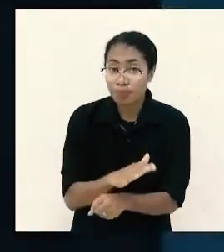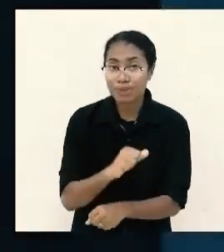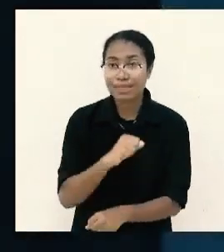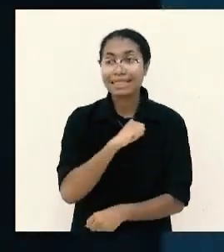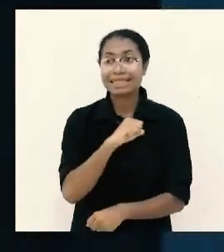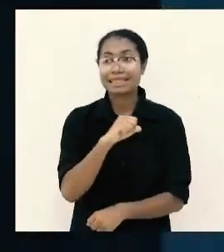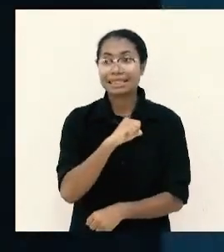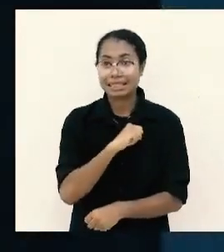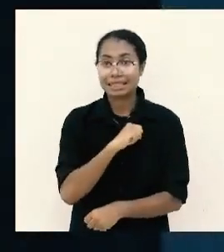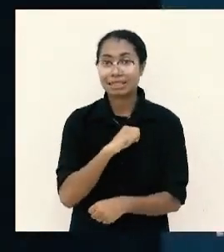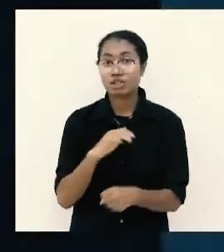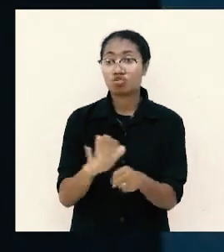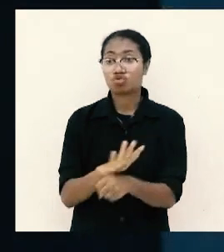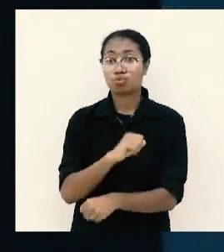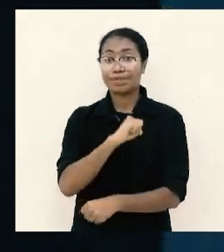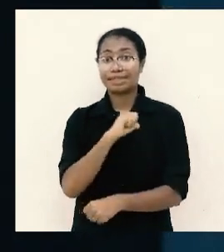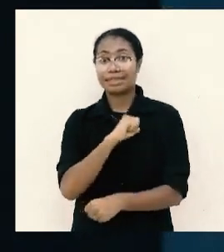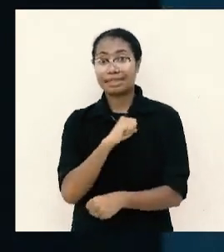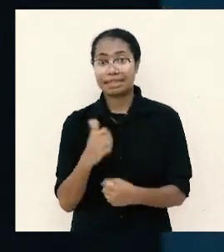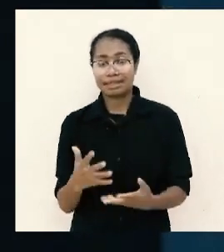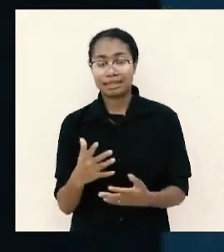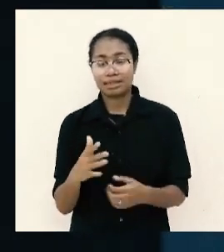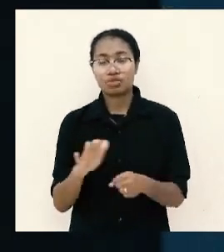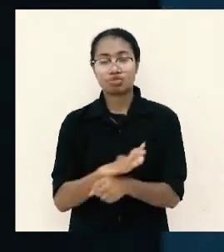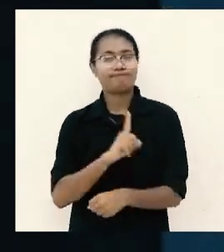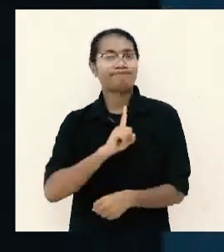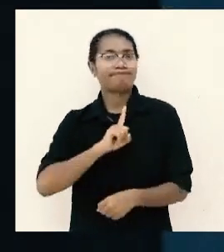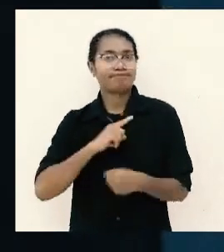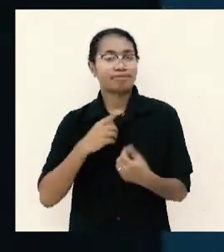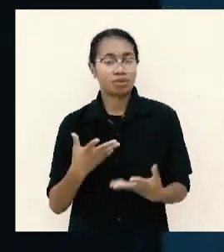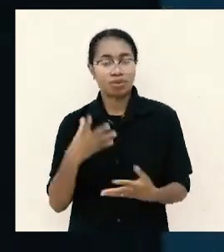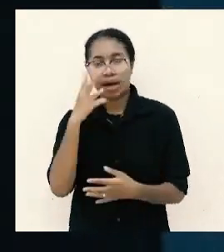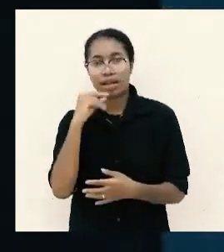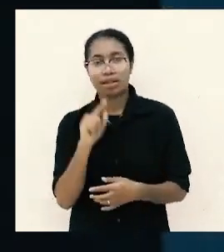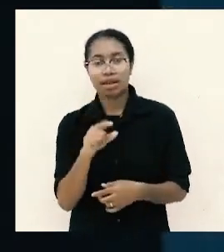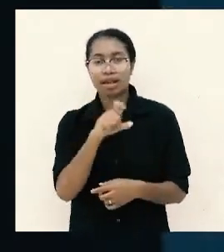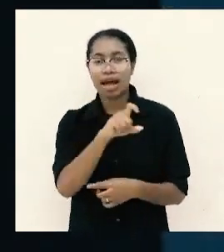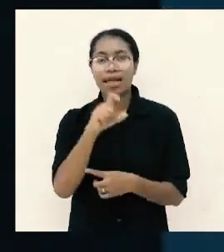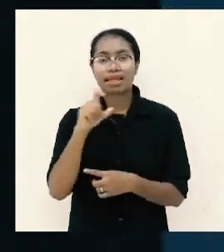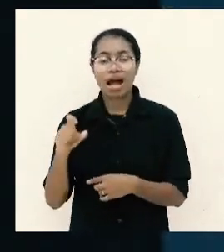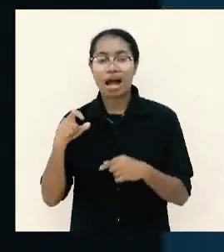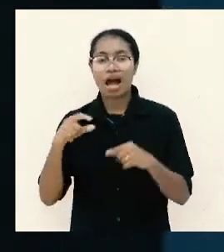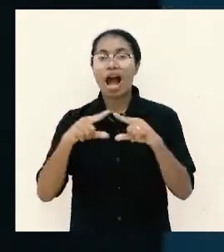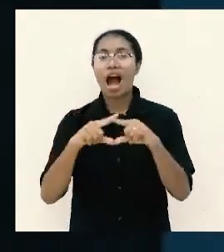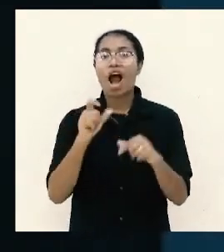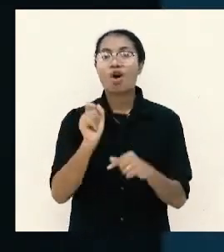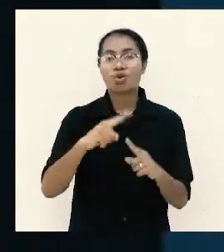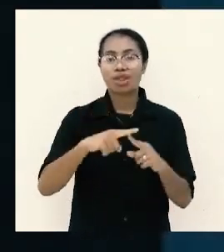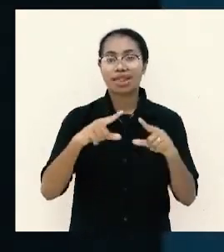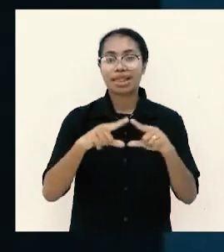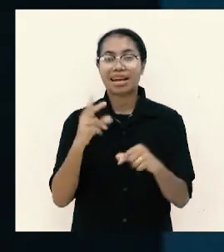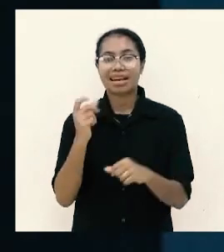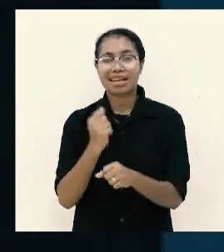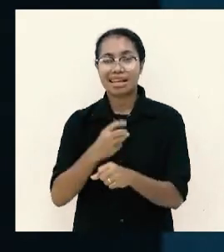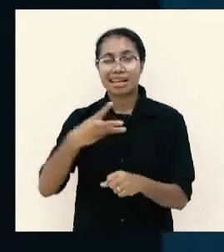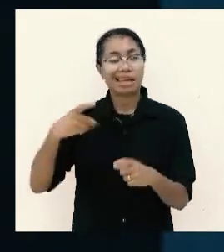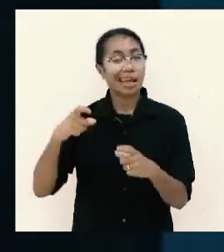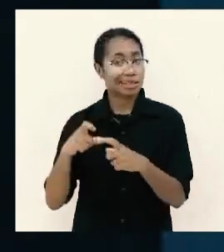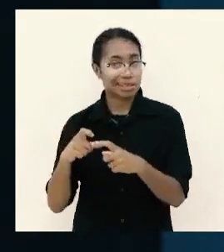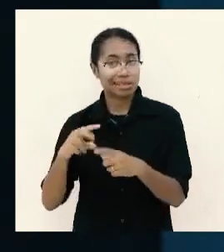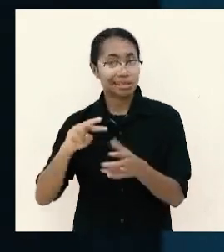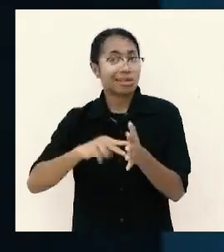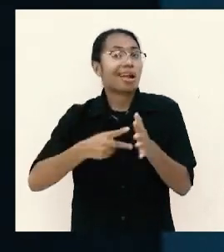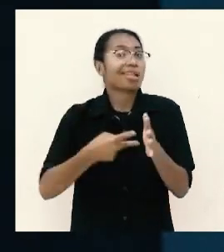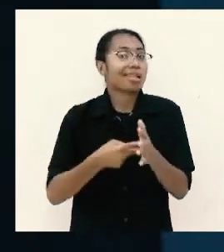mencukupkan disini itu menggunakan kata Yunani autarkis yang terjemahan harfiahnya bukan